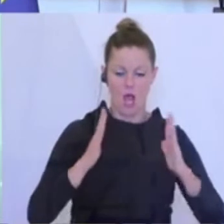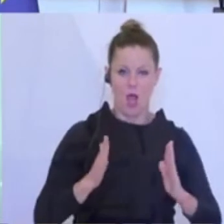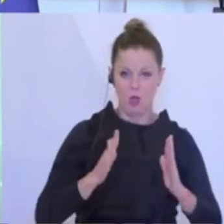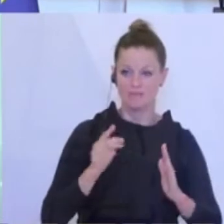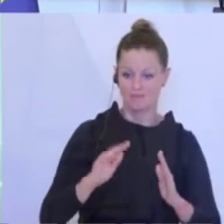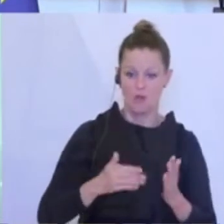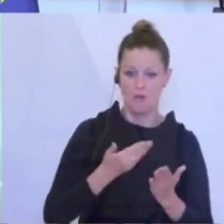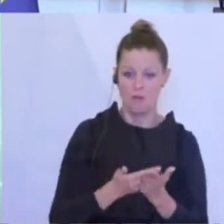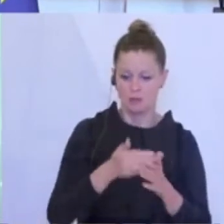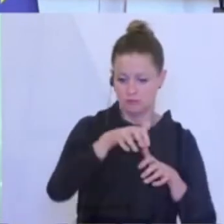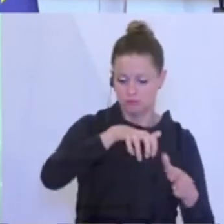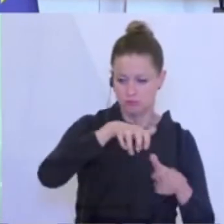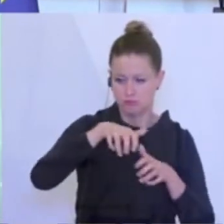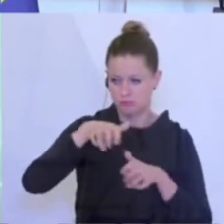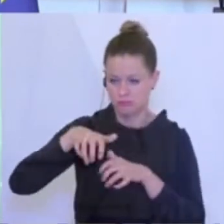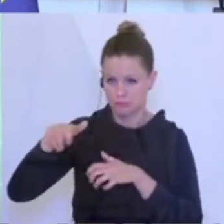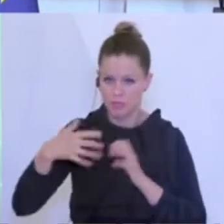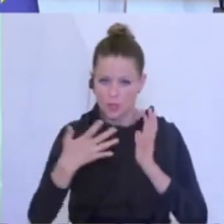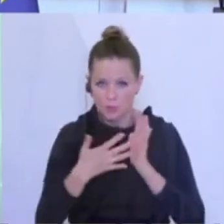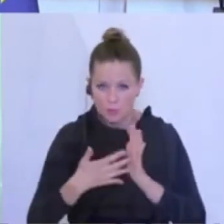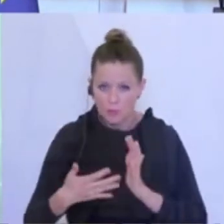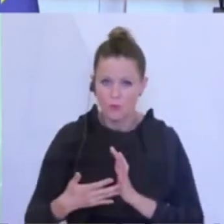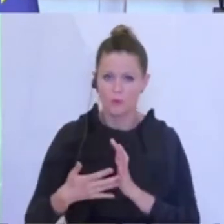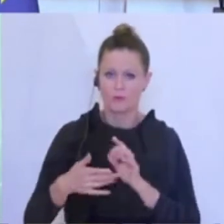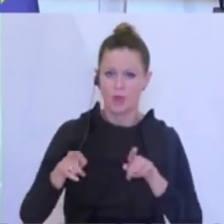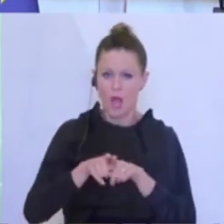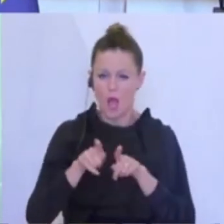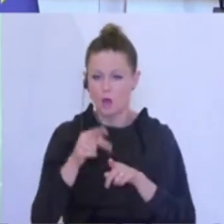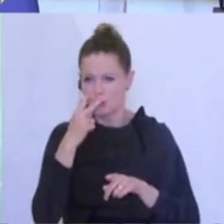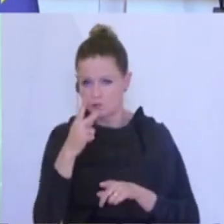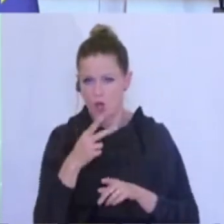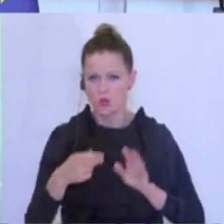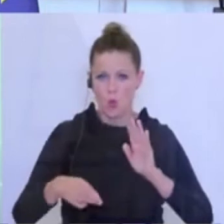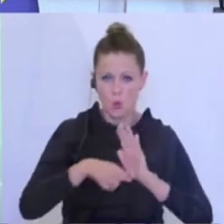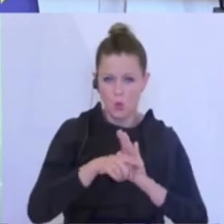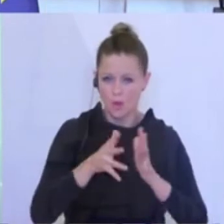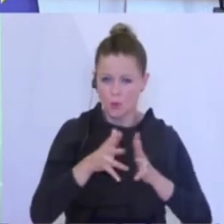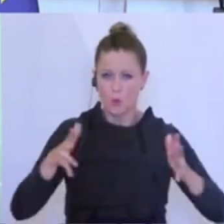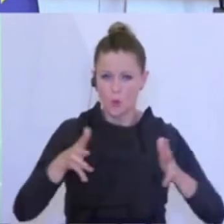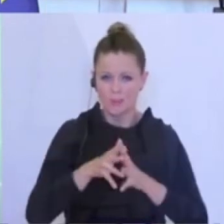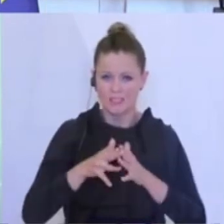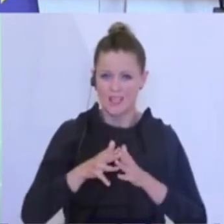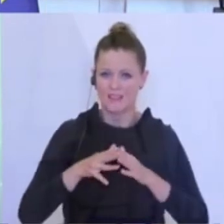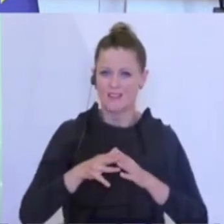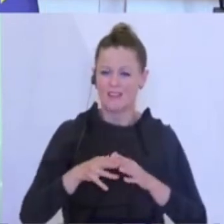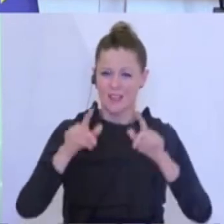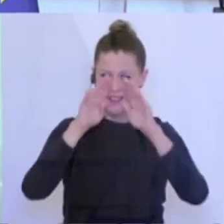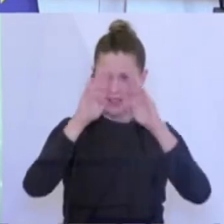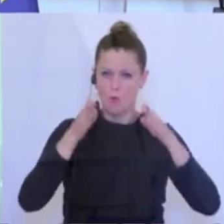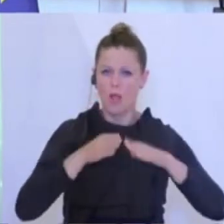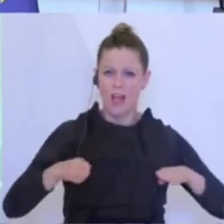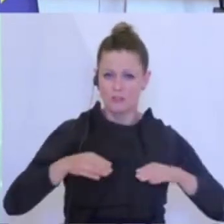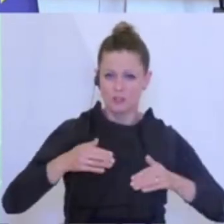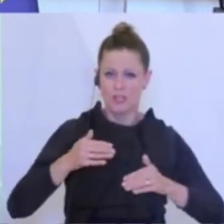geprüft, redimensioniert, Normgrößen angewendet, die demografische Entwicklung hinterlegt